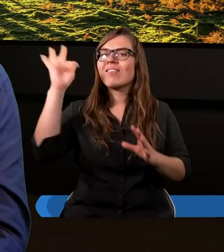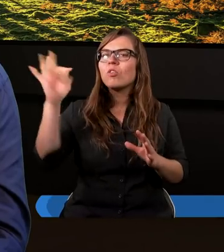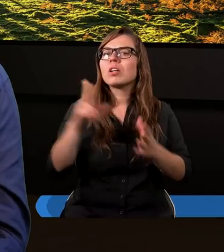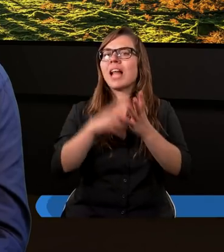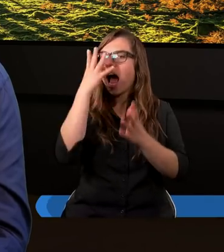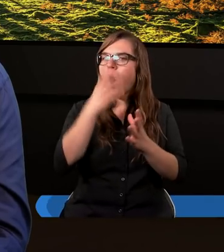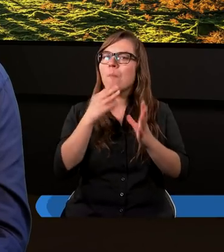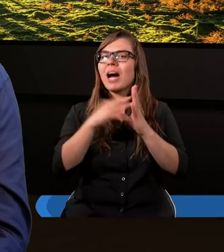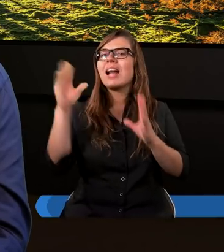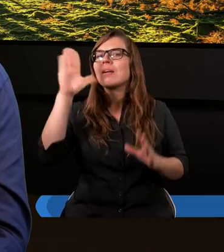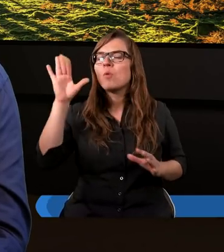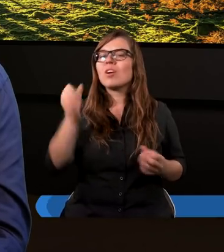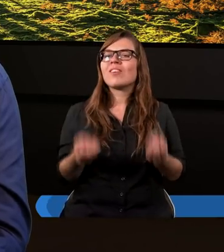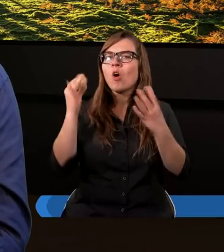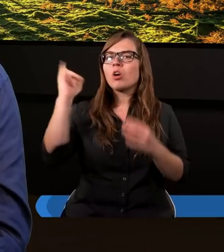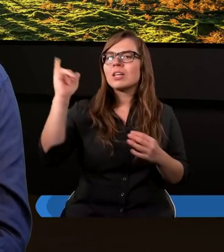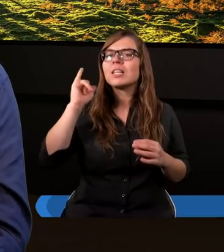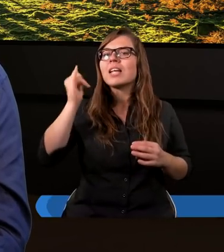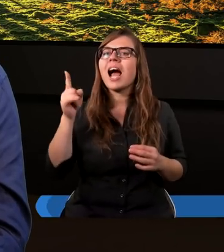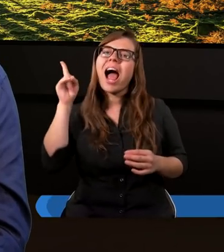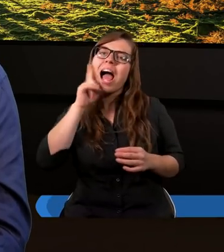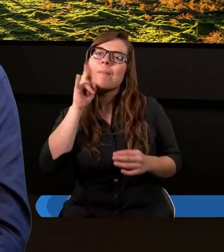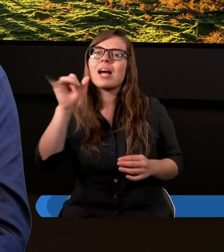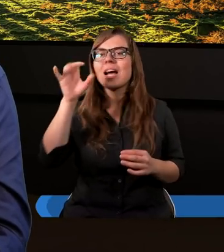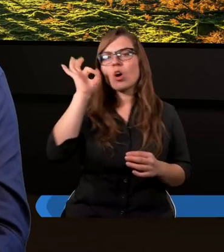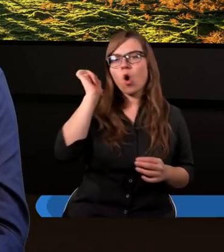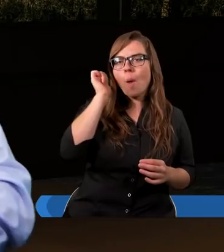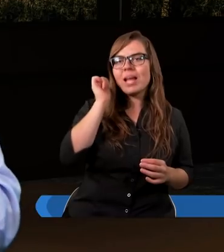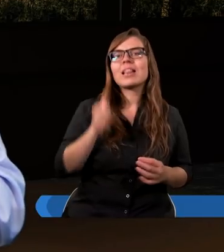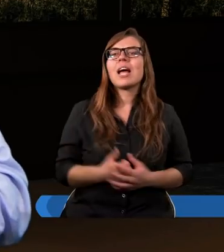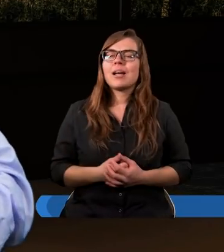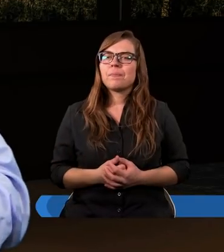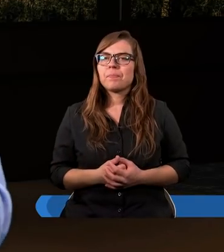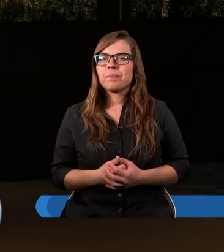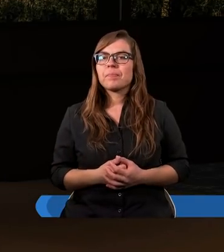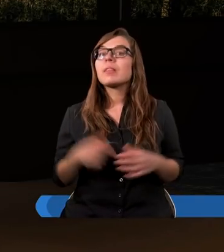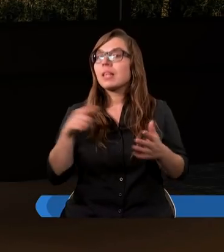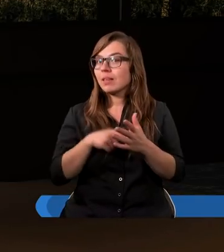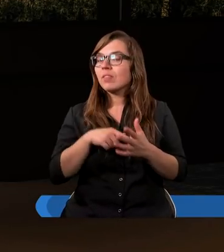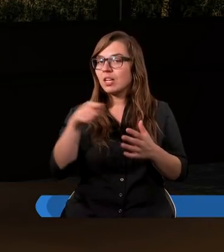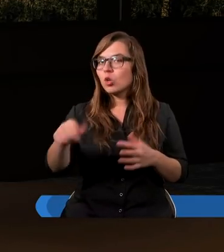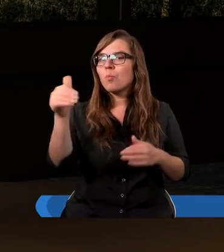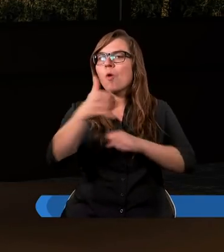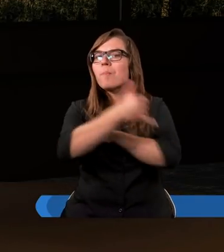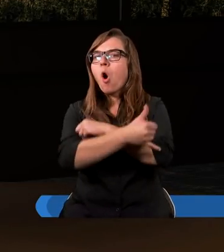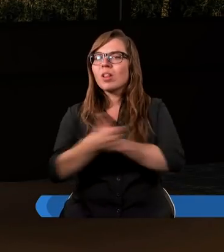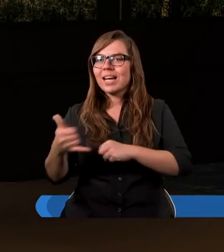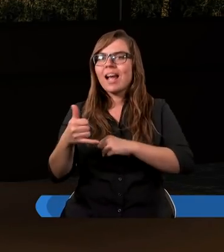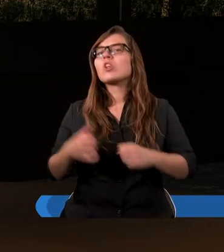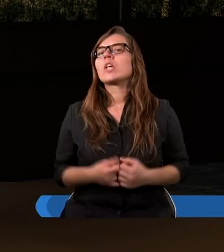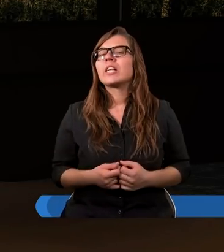obraz Boga. Stworzył ich jako mężczyznę i kobietę. Tak. Tutaj możemy podkreślić